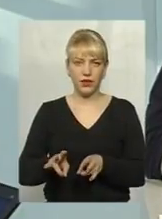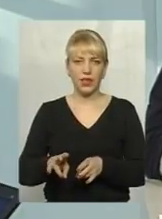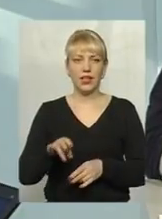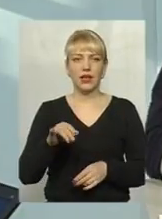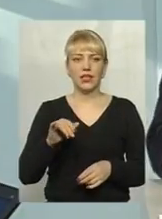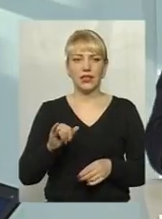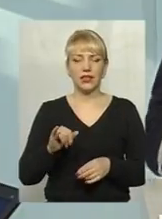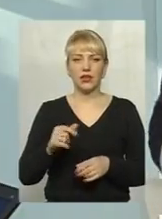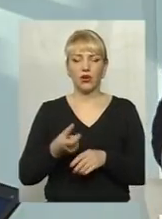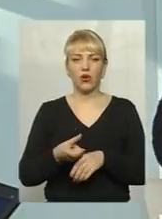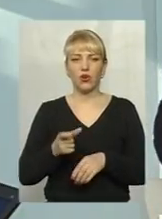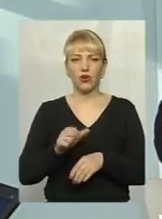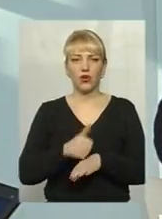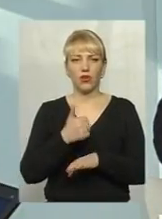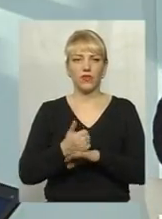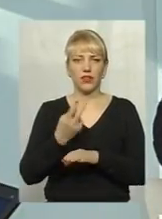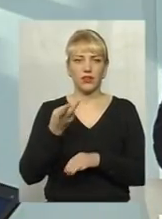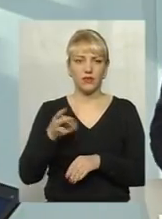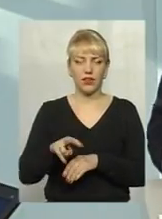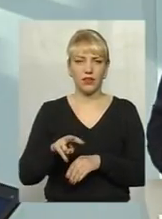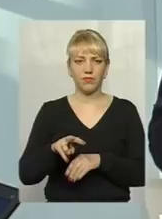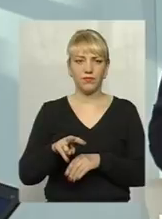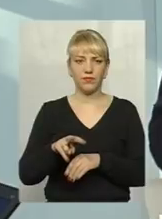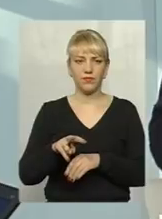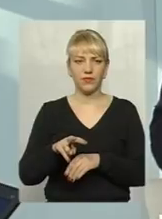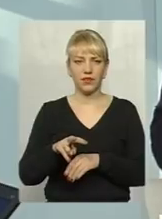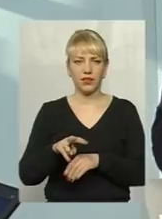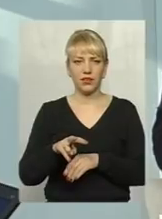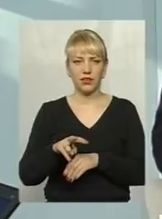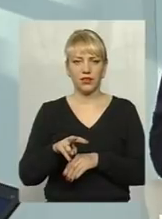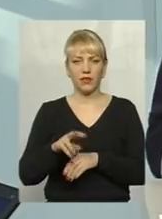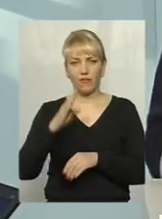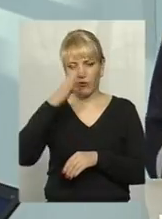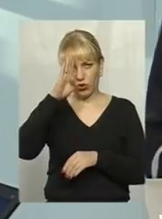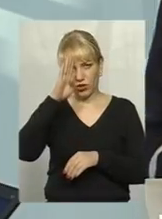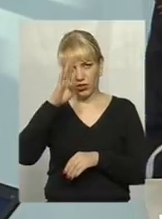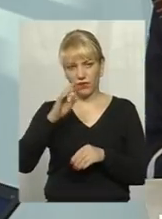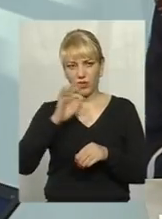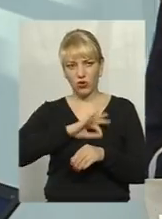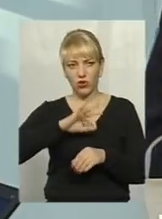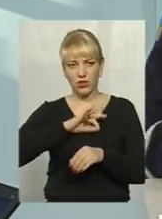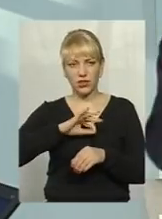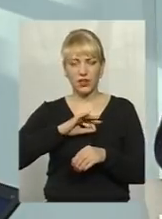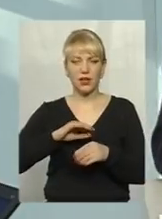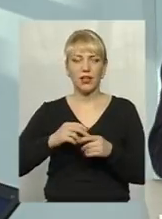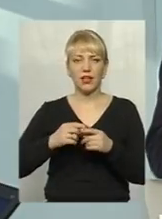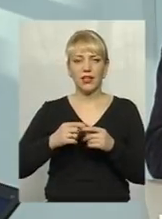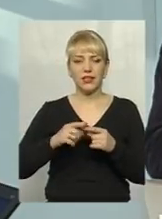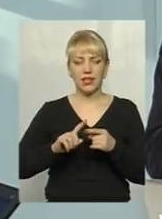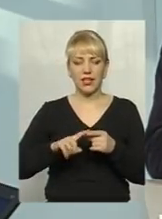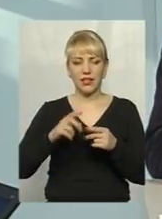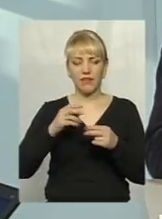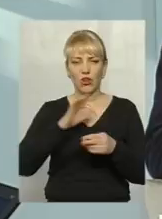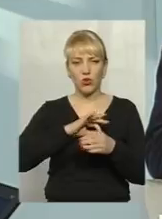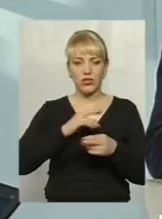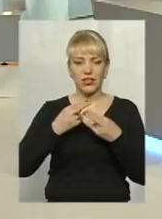І самих главних два вороги використання піротехніки, це перше, алкоголь,